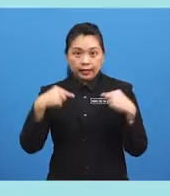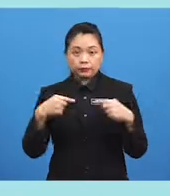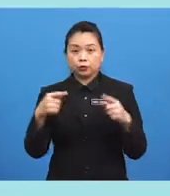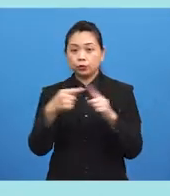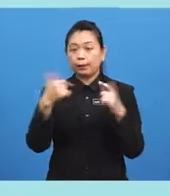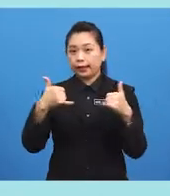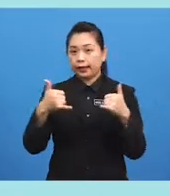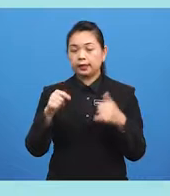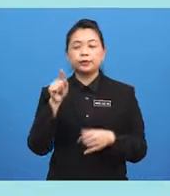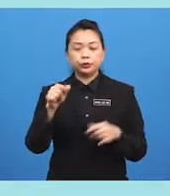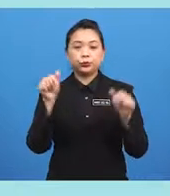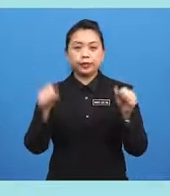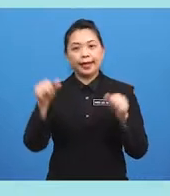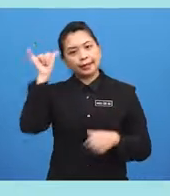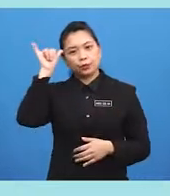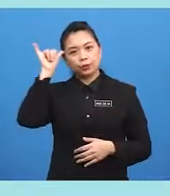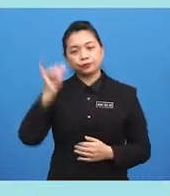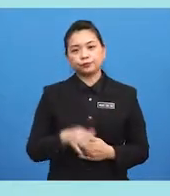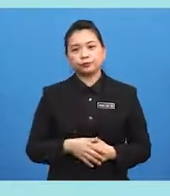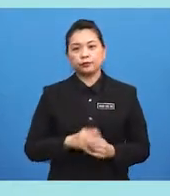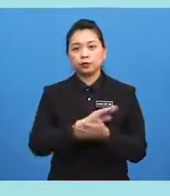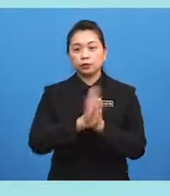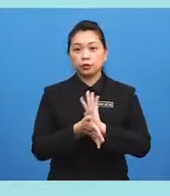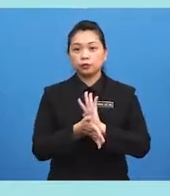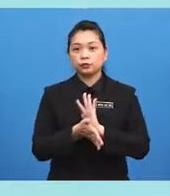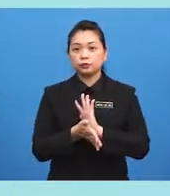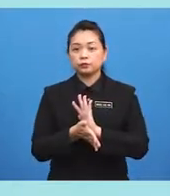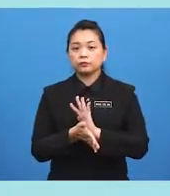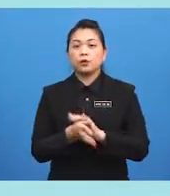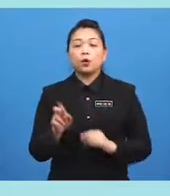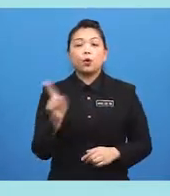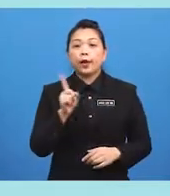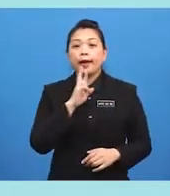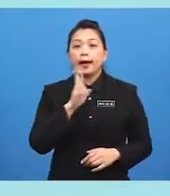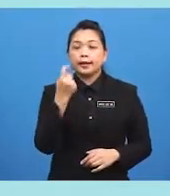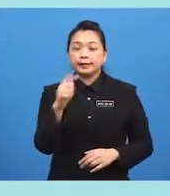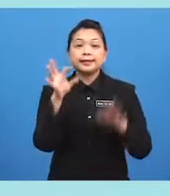You can, YOLO! So... ...where are the cats?